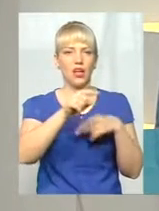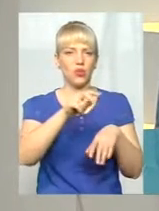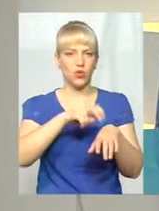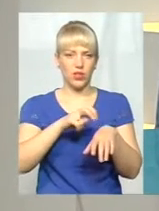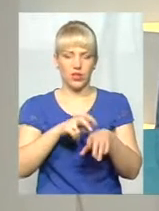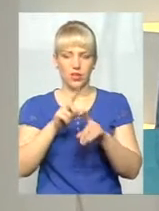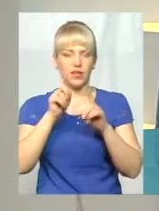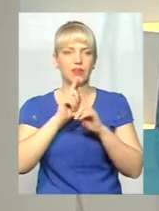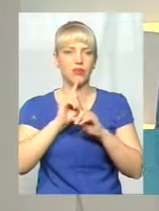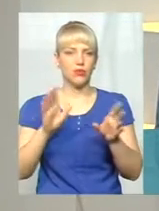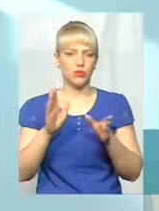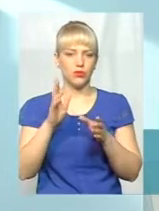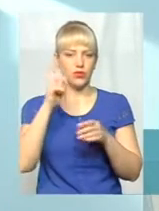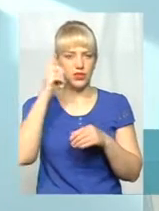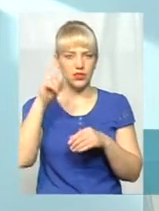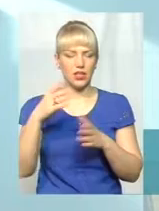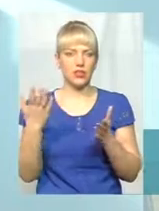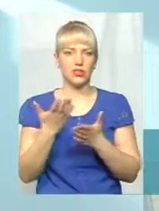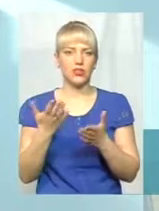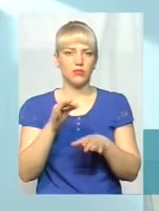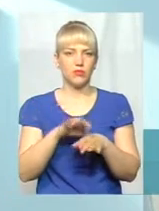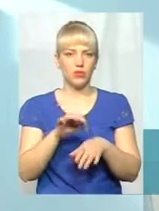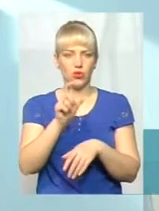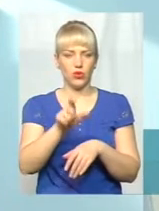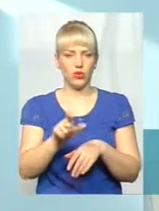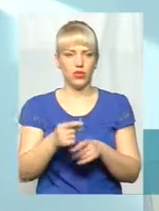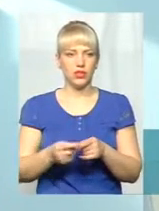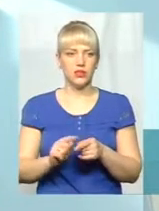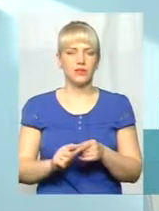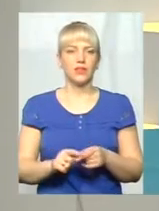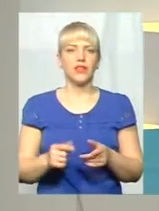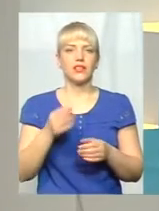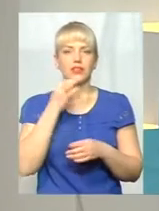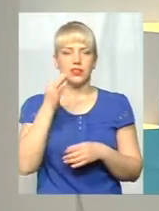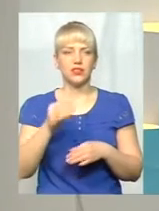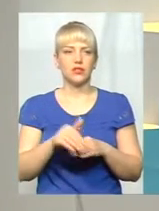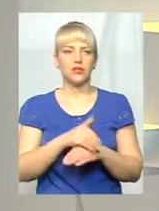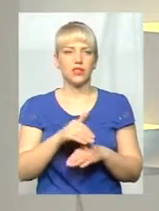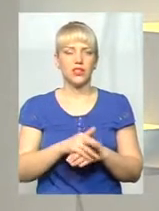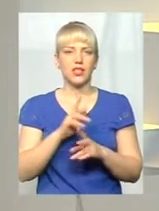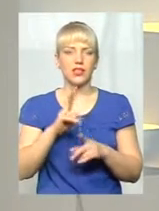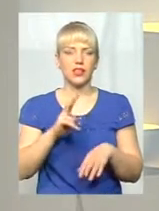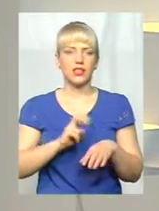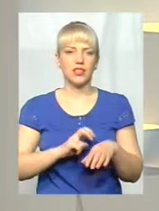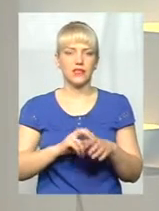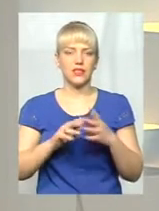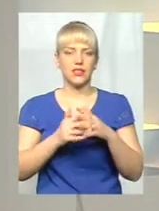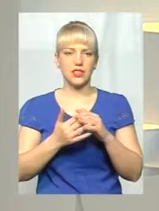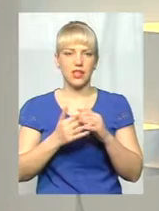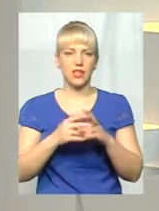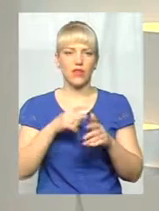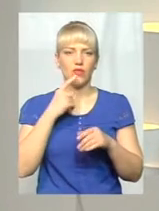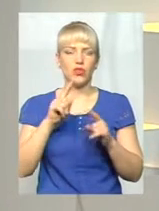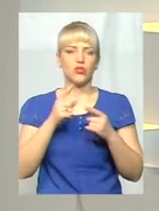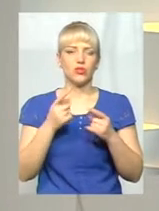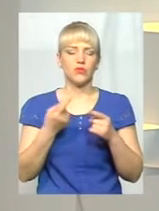яким за хворим, а навіть хворі і інші. А скажі, будь ласка, як лікарі, наприклад, в селах обґрунтовують людям, чому